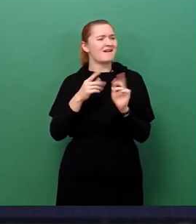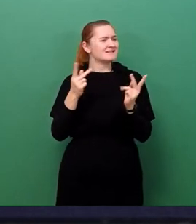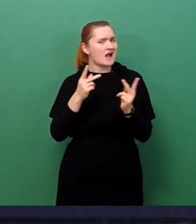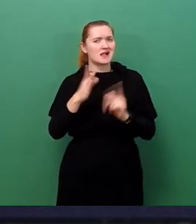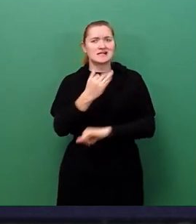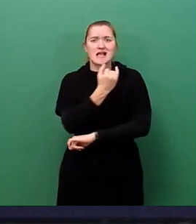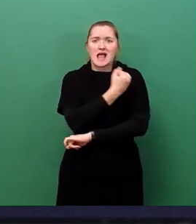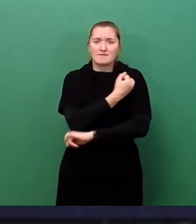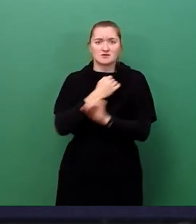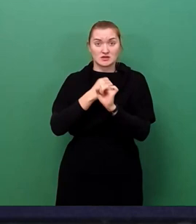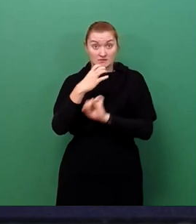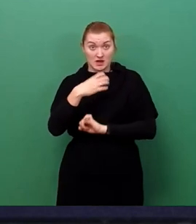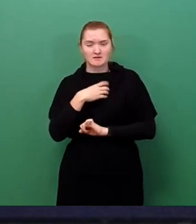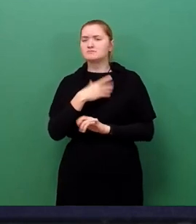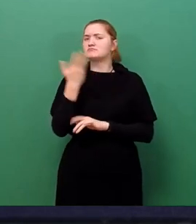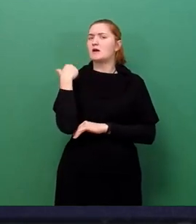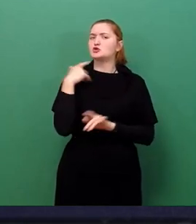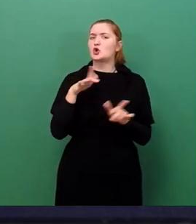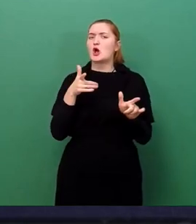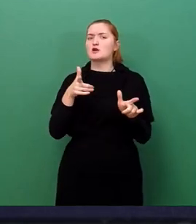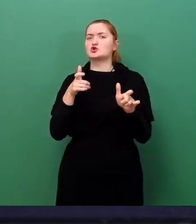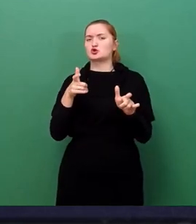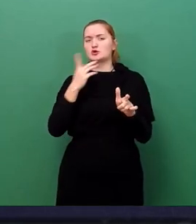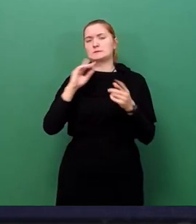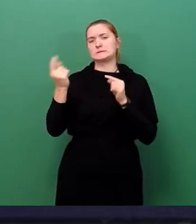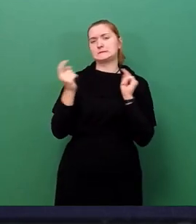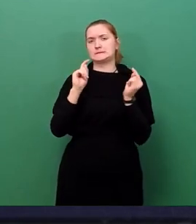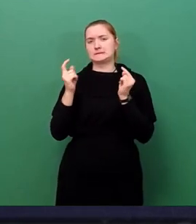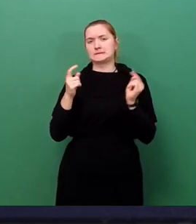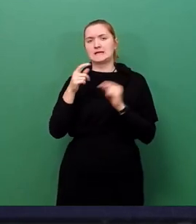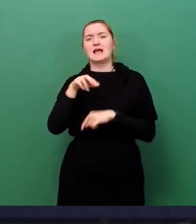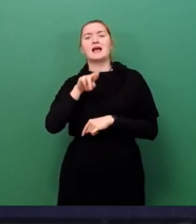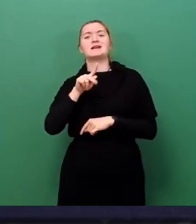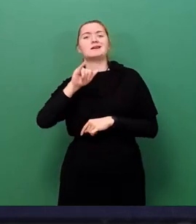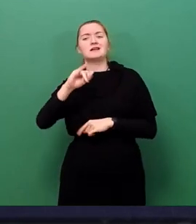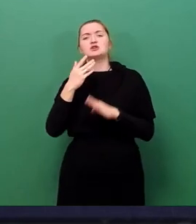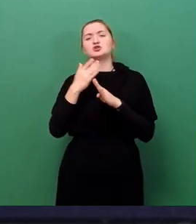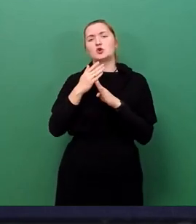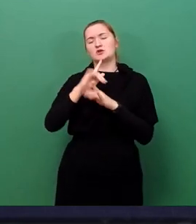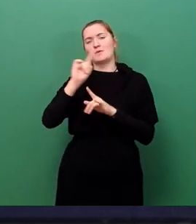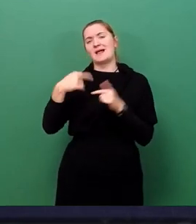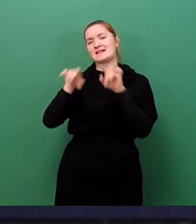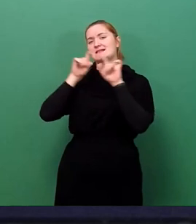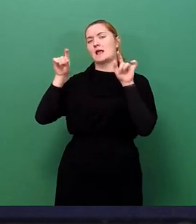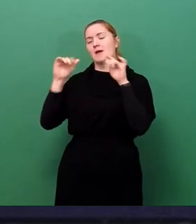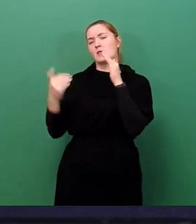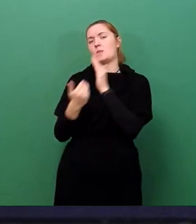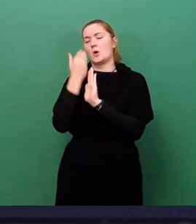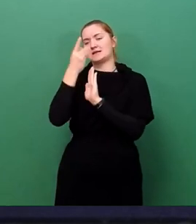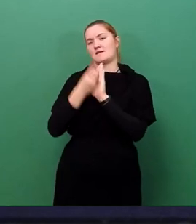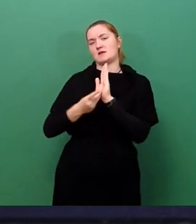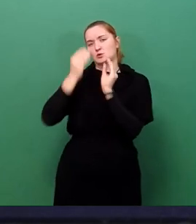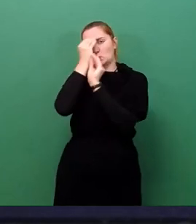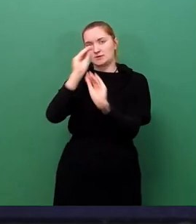im Fachausschuss diskutiert, dass das RKI nochmal das Thema Impfdurchbrüche neu definiert hat. Und nur die